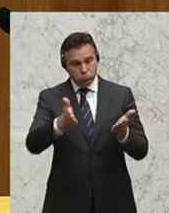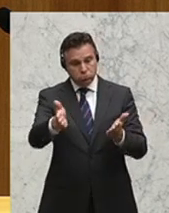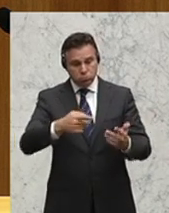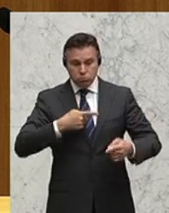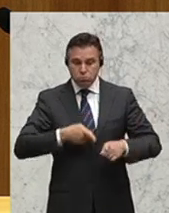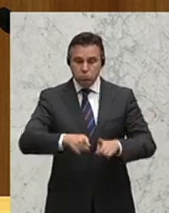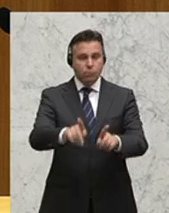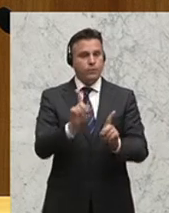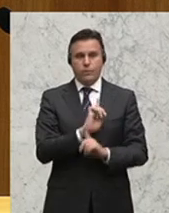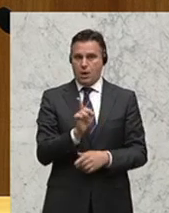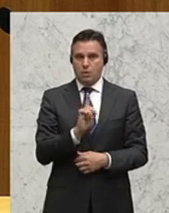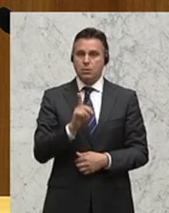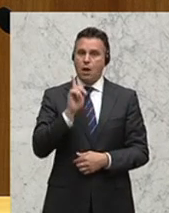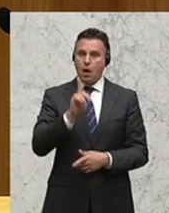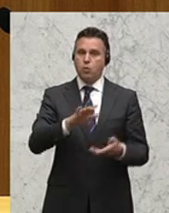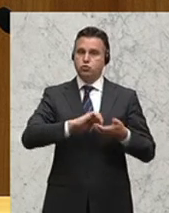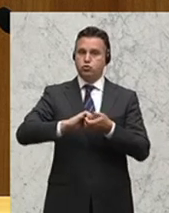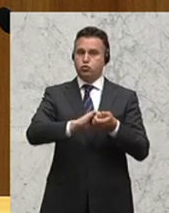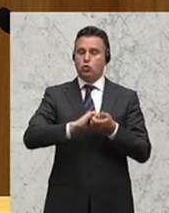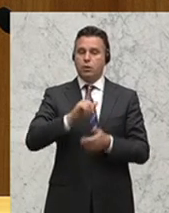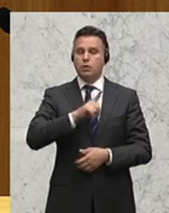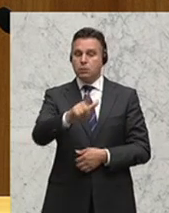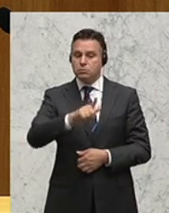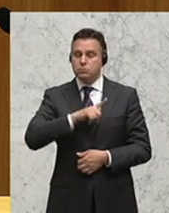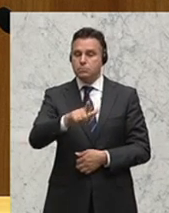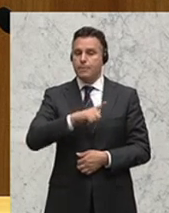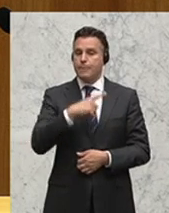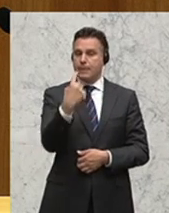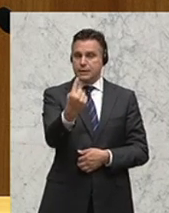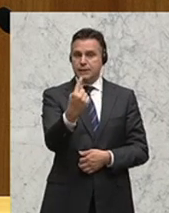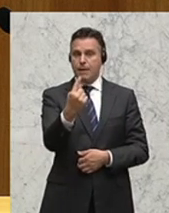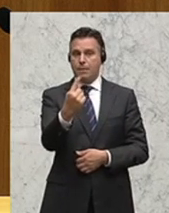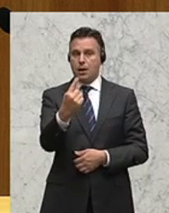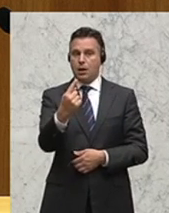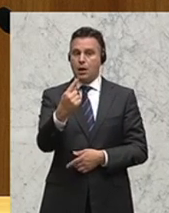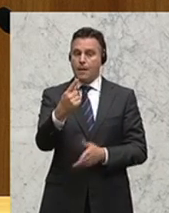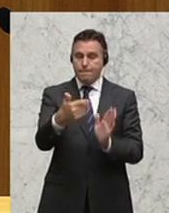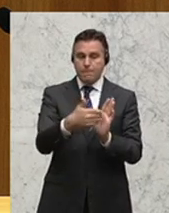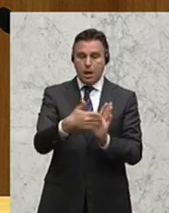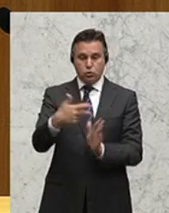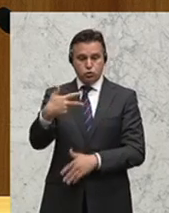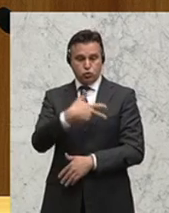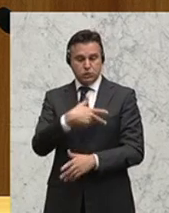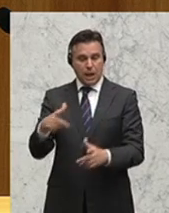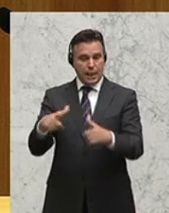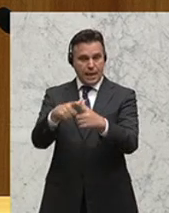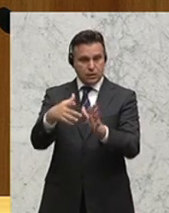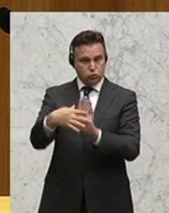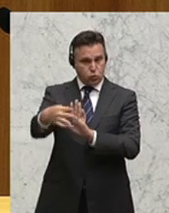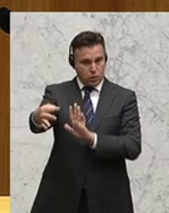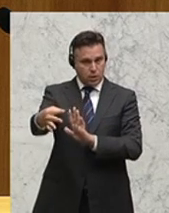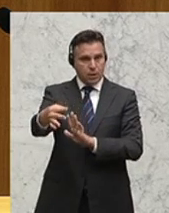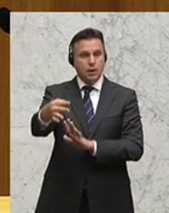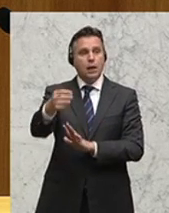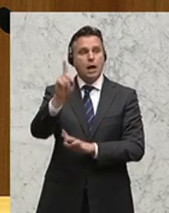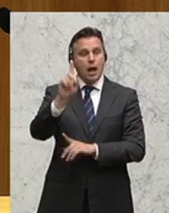nicht nur die Solidarität mit jenen wichtig, die soziale Leistungen in Anspruch nehmen müssen, sondern auch mit jenen, die soziale